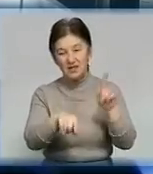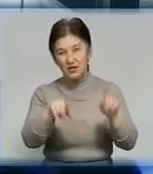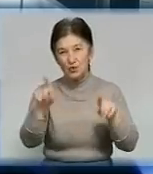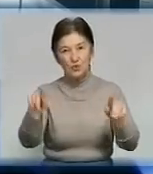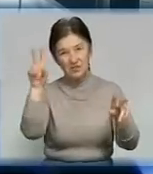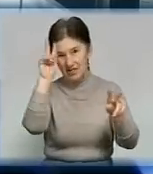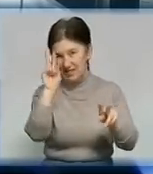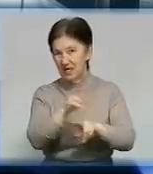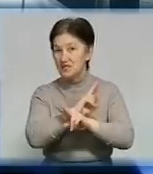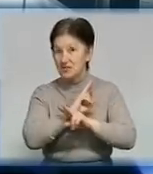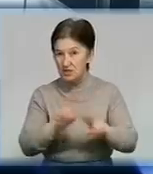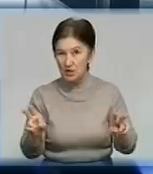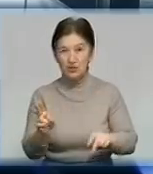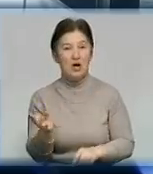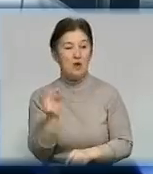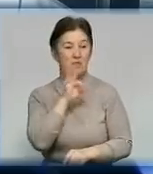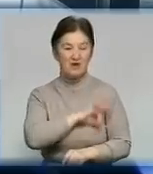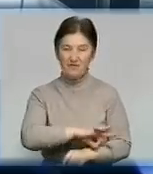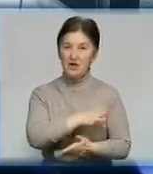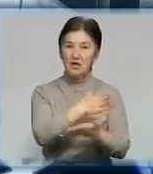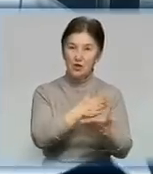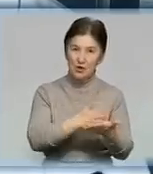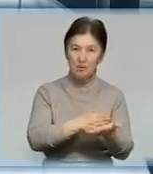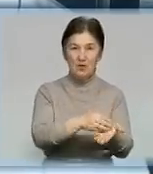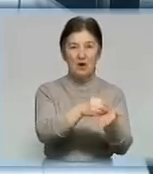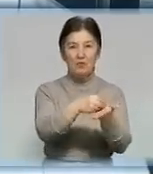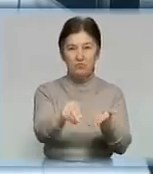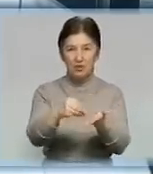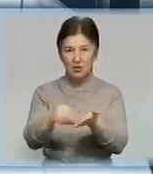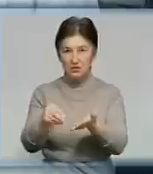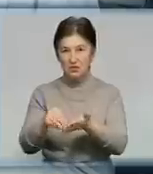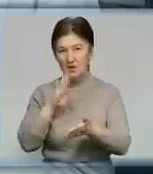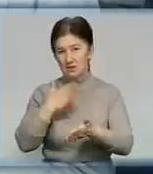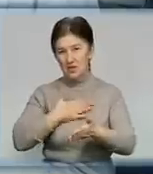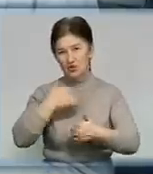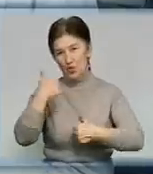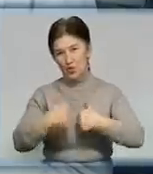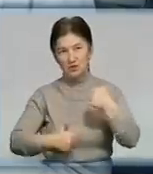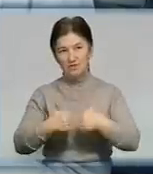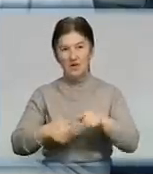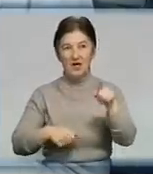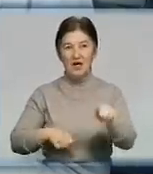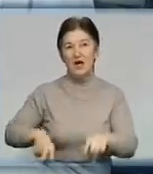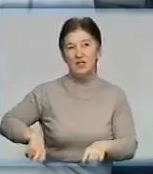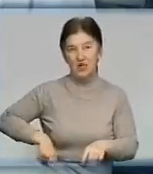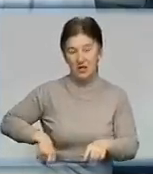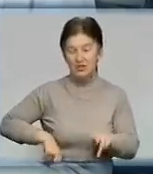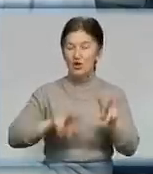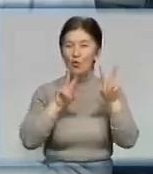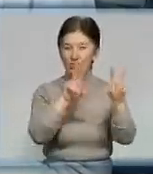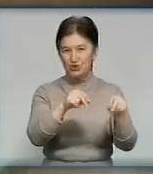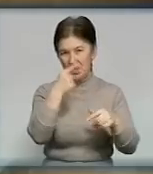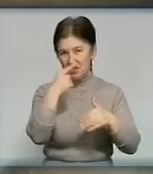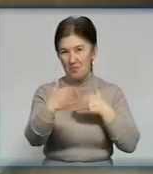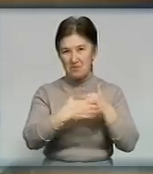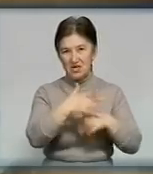знаючи про переваги нашого хліба, придбавають хліб нашого конкурента. Директор хлібокомбінату обіцяє, що у найближчий час з